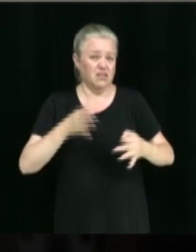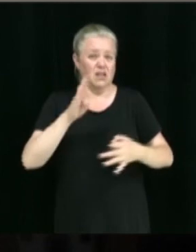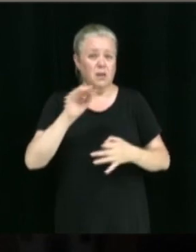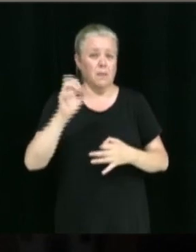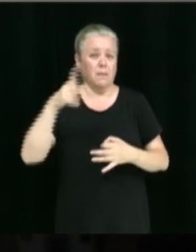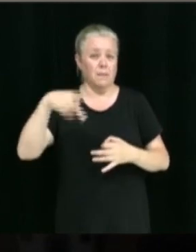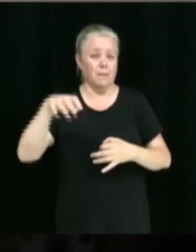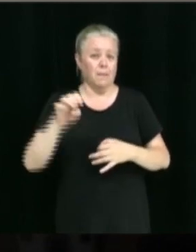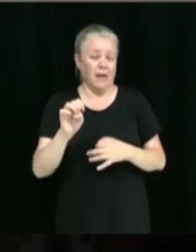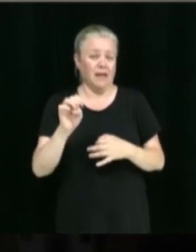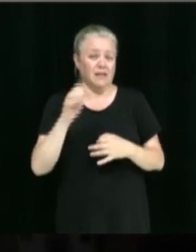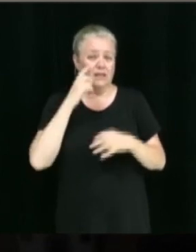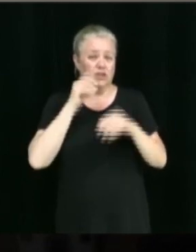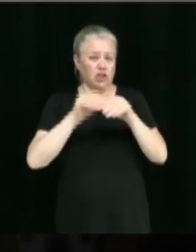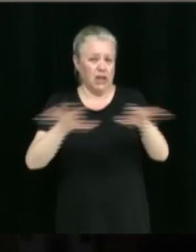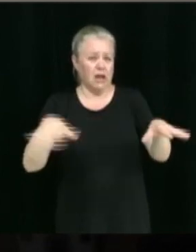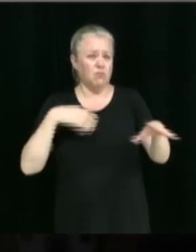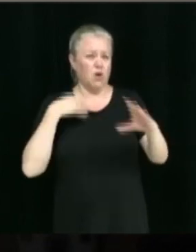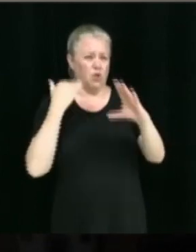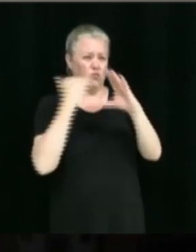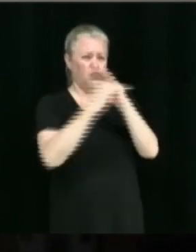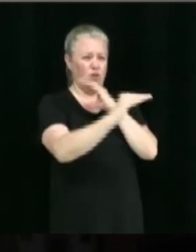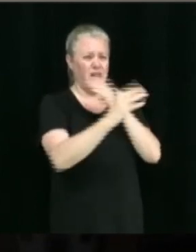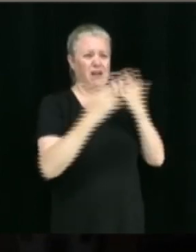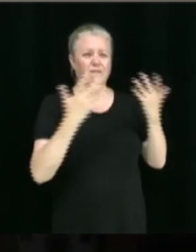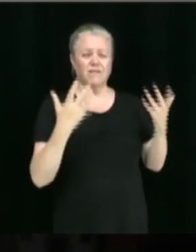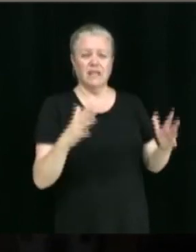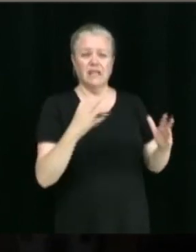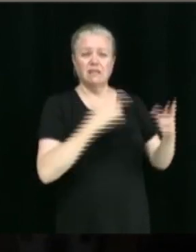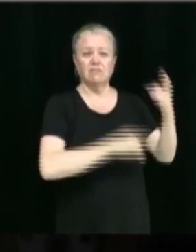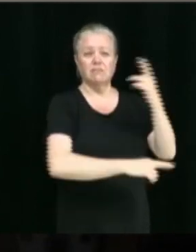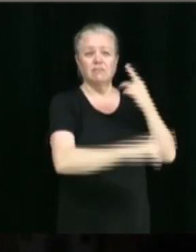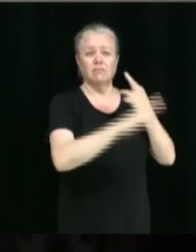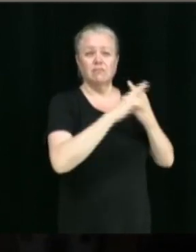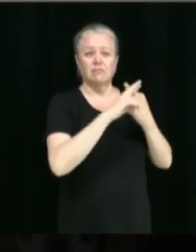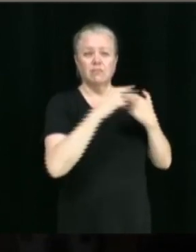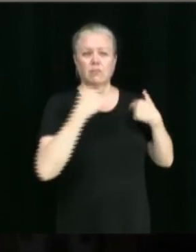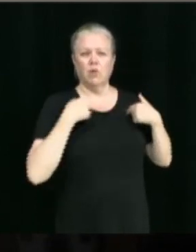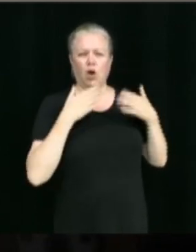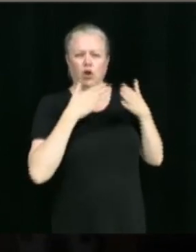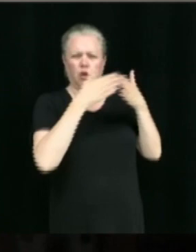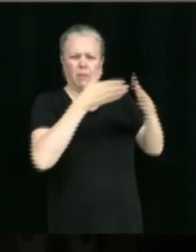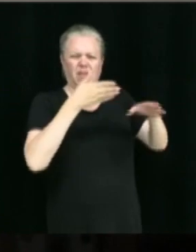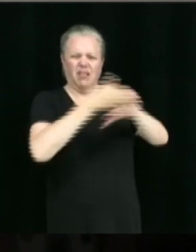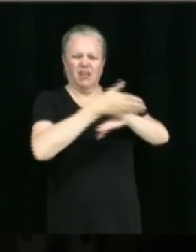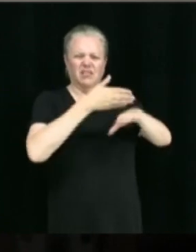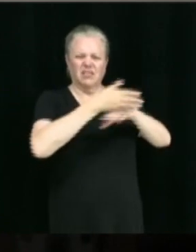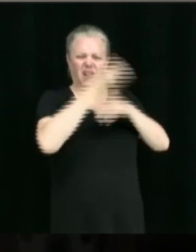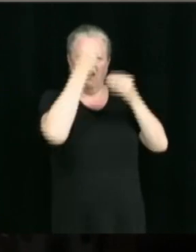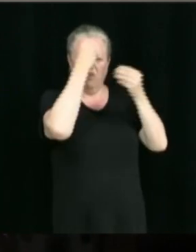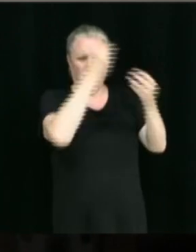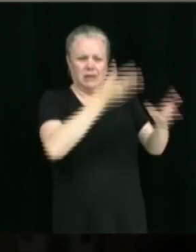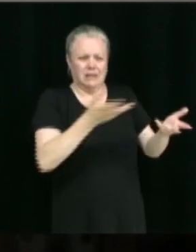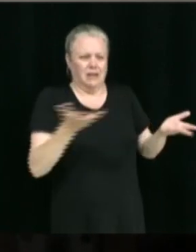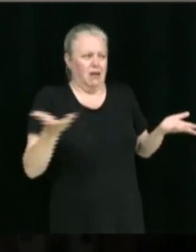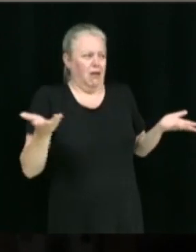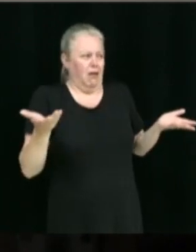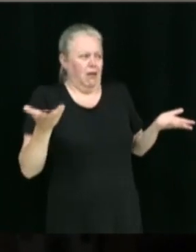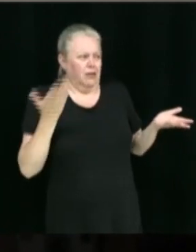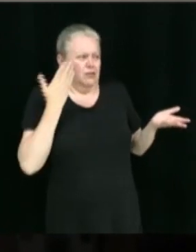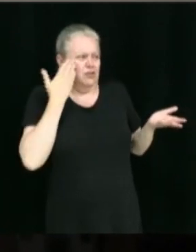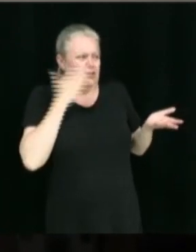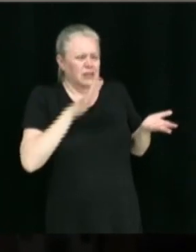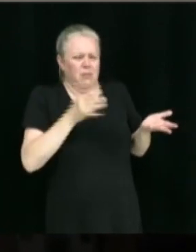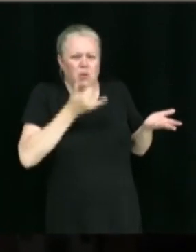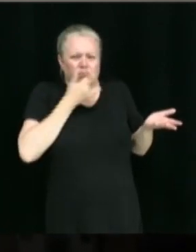la filière éolienne. Je l'ai envoyée par courriel, puis j'ai reçu un message me disant que j'avais fait une demande d'accès à l'information. Ça que là, je ne sais pas qu'est-ce que j'ai écrit